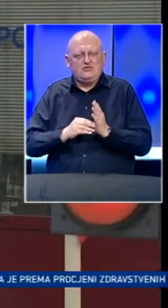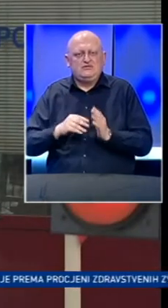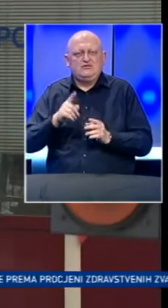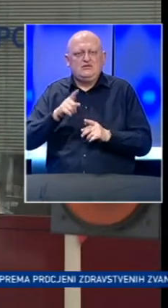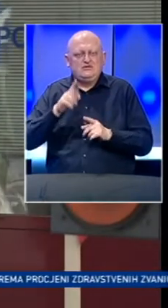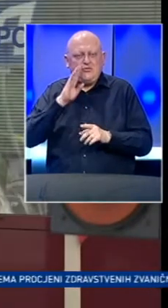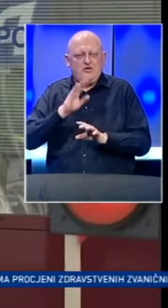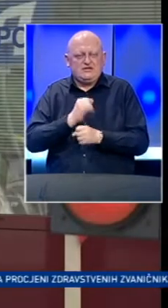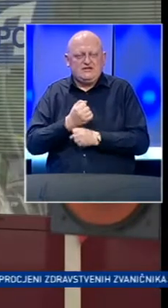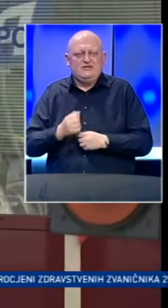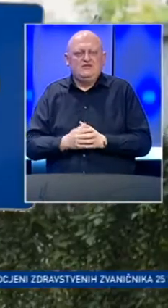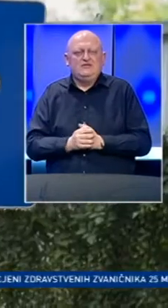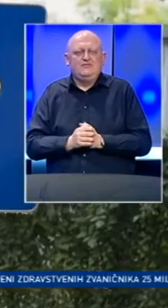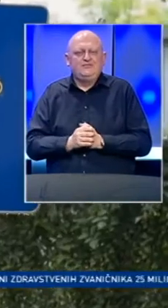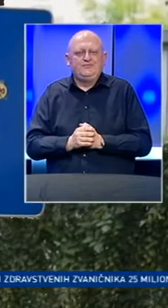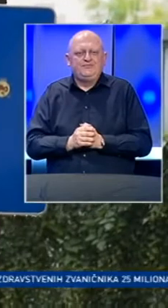listi i Bosni i Hercegovina.